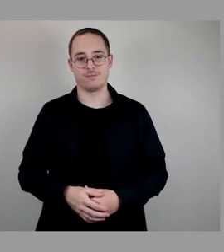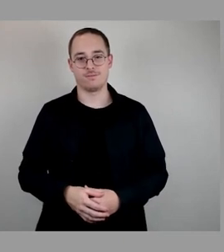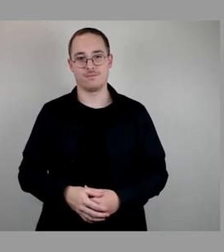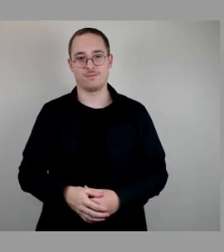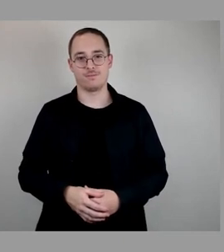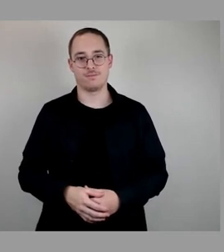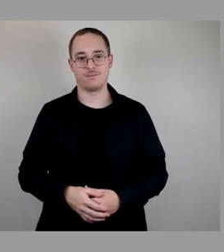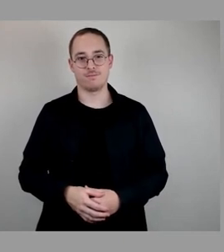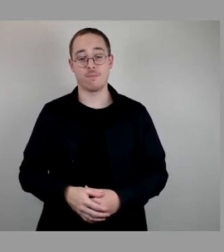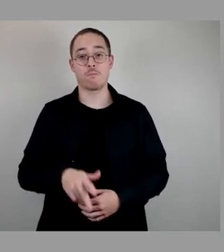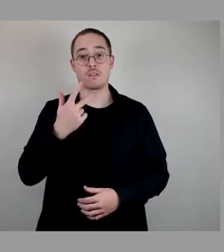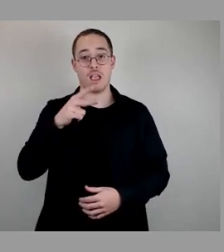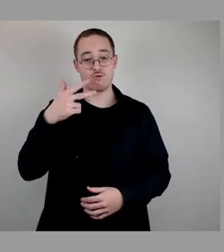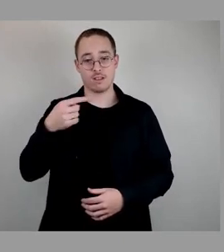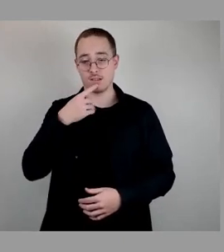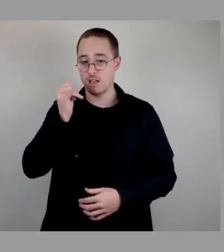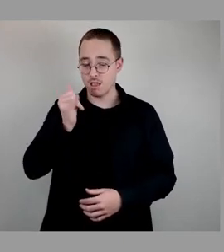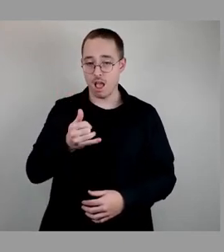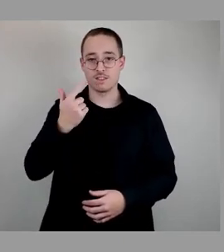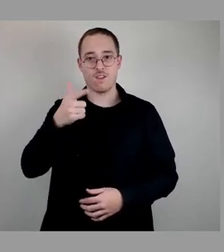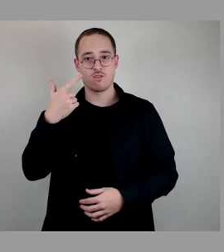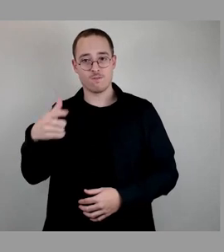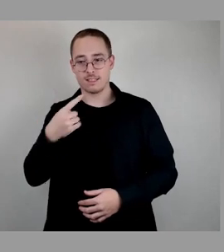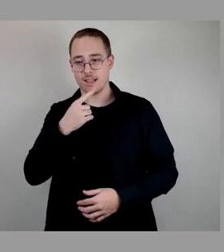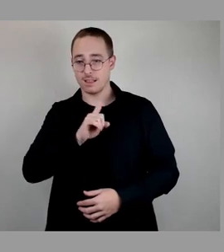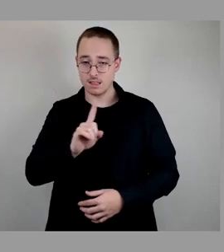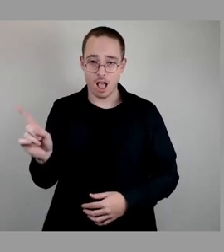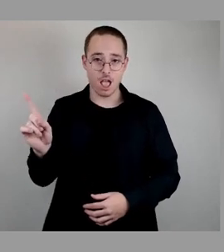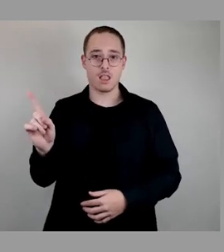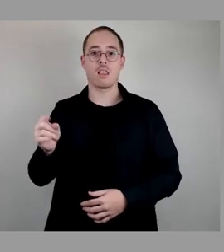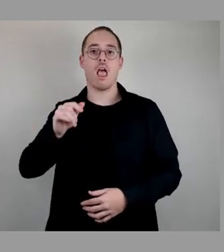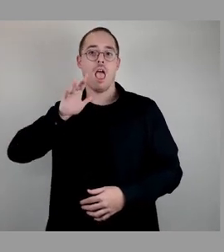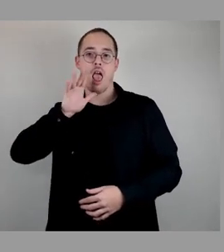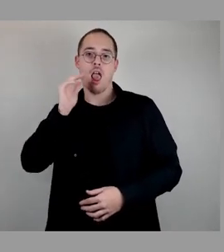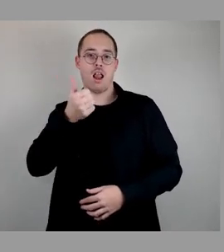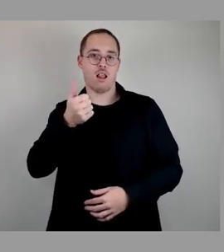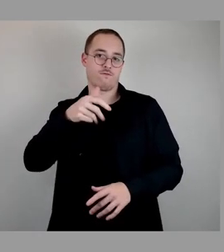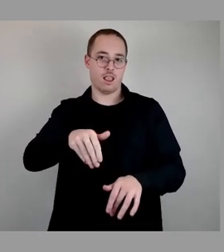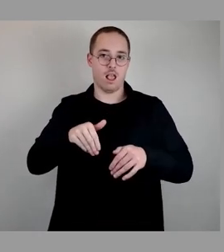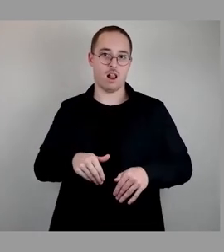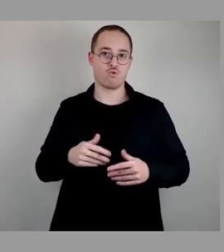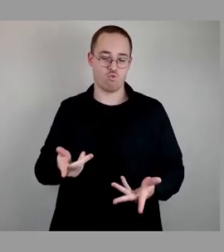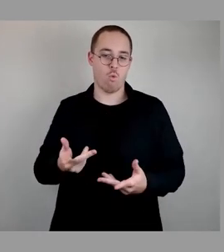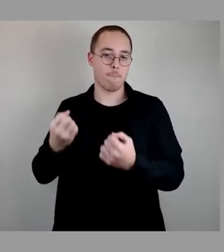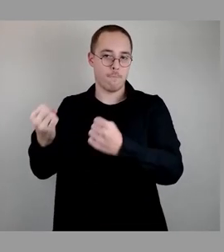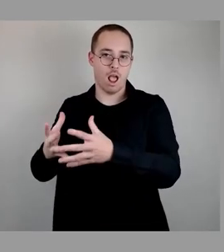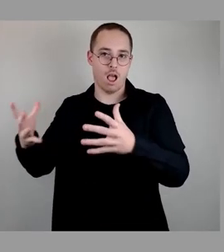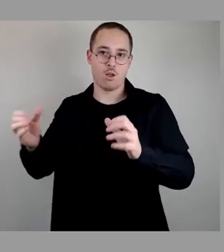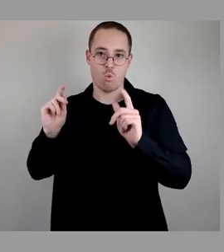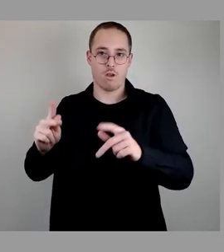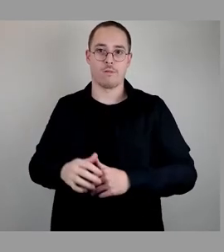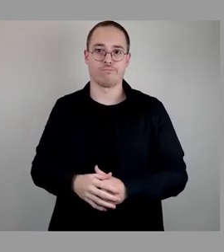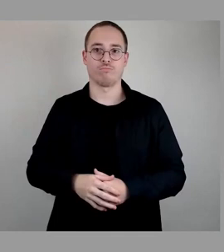33 ja, 32 nein, 11 Enthaltungen hat damit auch eine Mehrheit gefunden. Wir